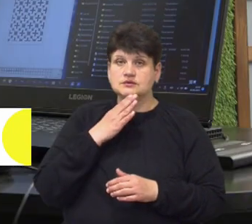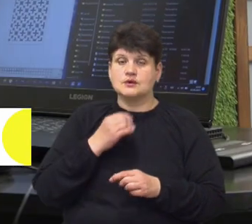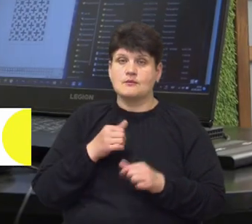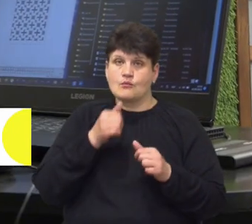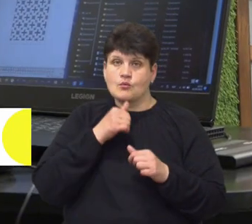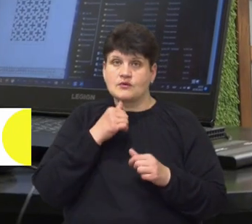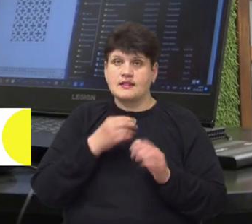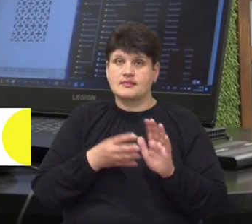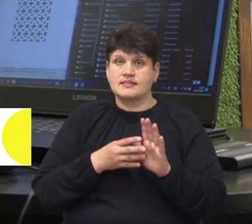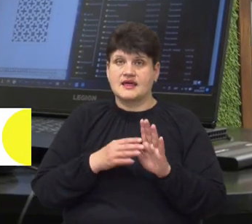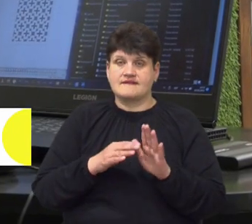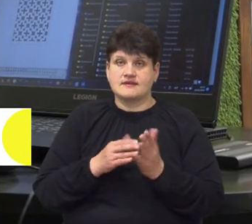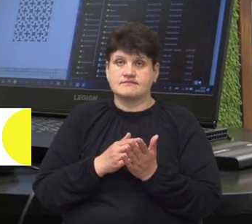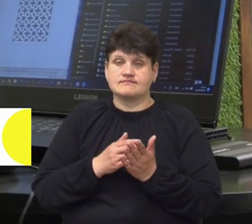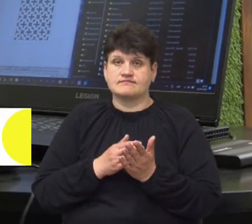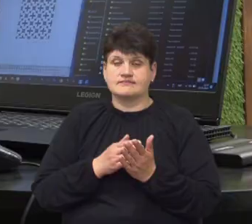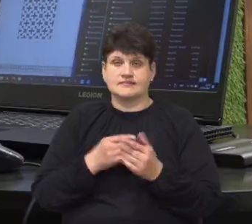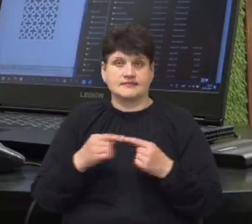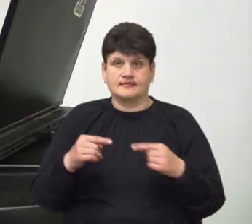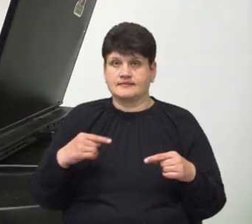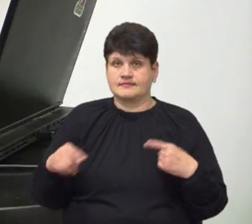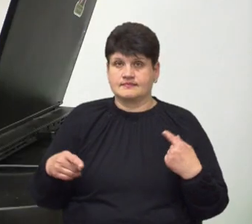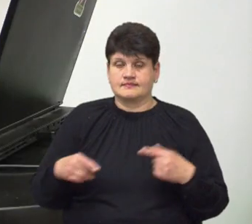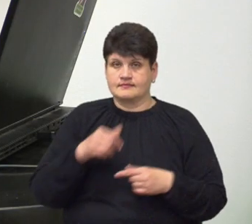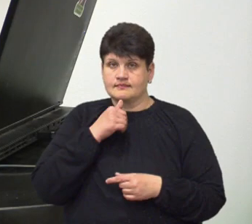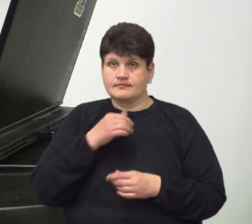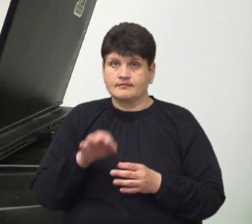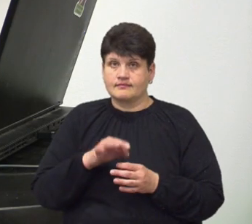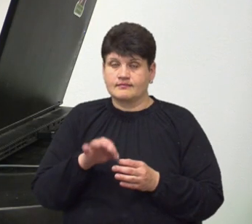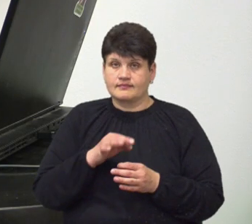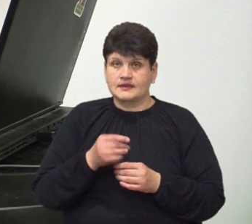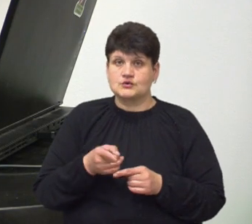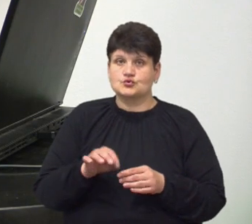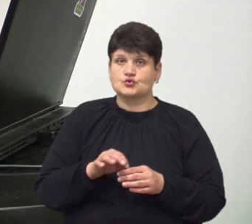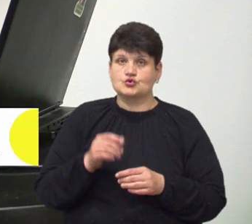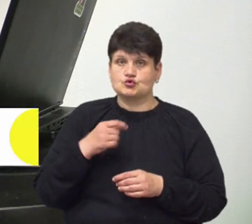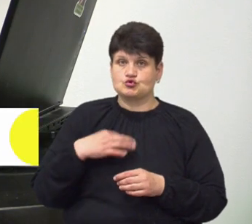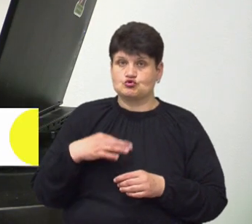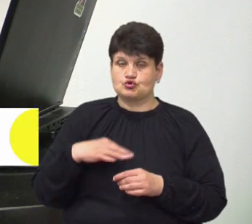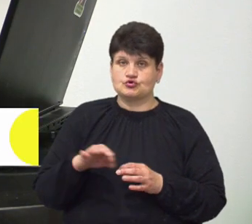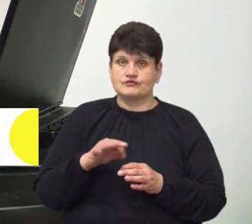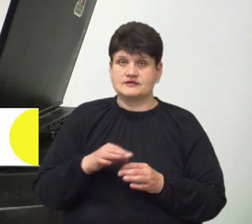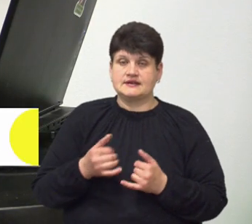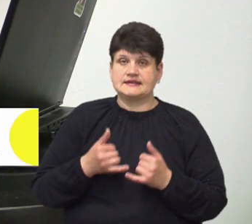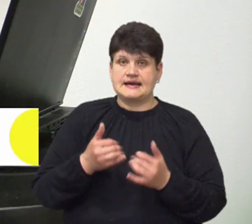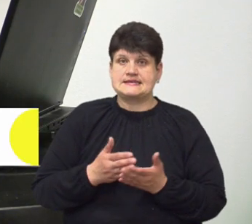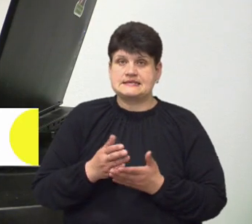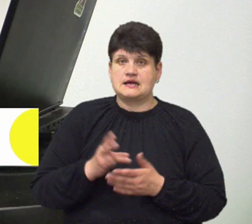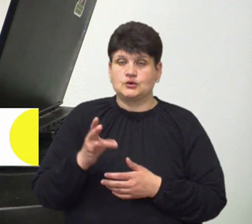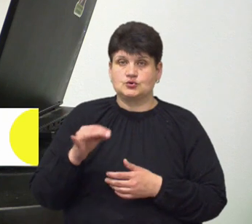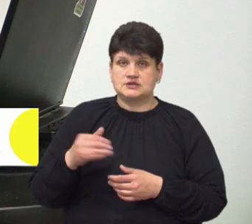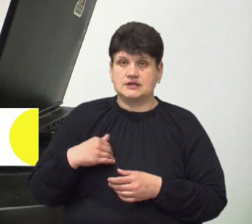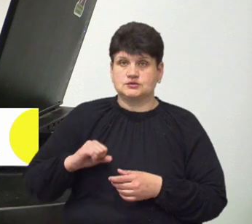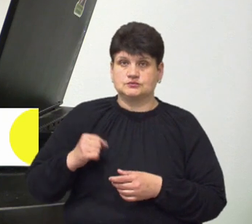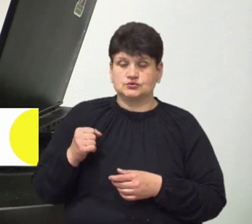'ять варіантів, перш ніж перенести вишивку на полотно. «Цю сорочку вишивала наша коліжанка